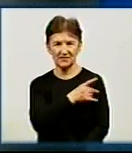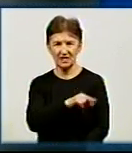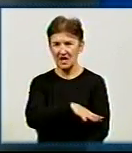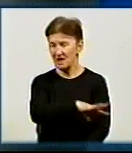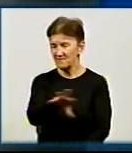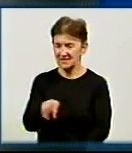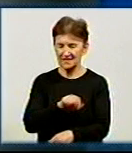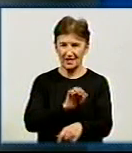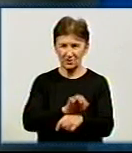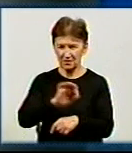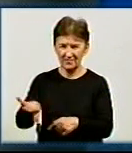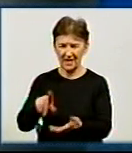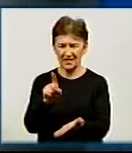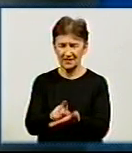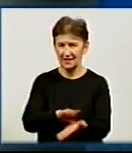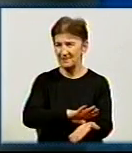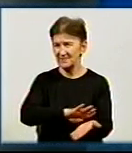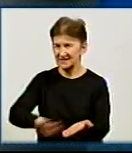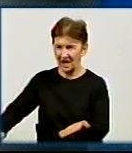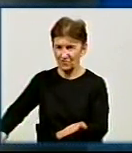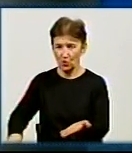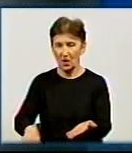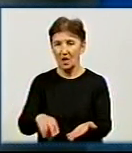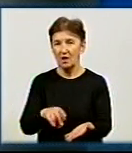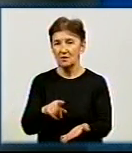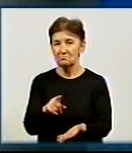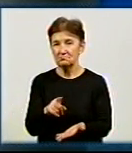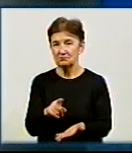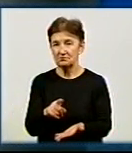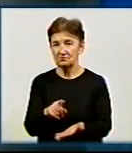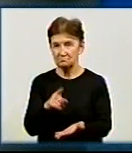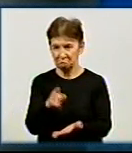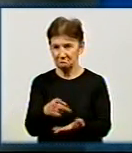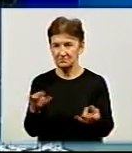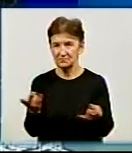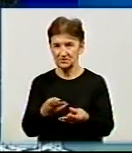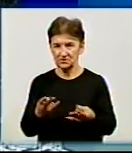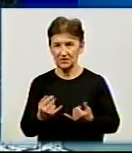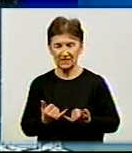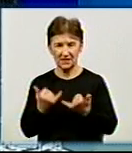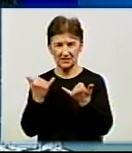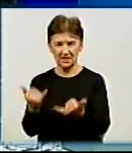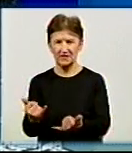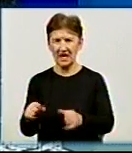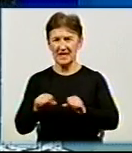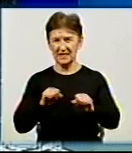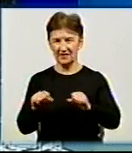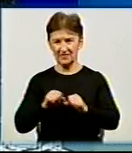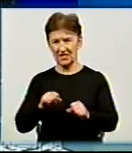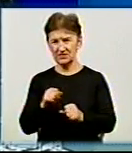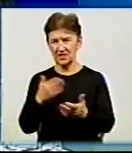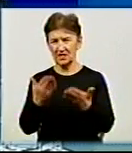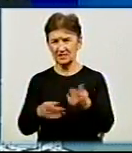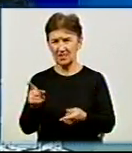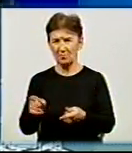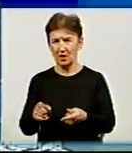відправляли у відставку, він, і це і тут потрібно віддати належну керівницю футбольного клубу, якби ще й меценатів,